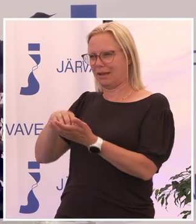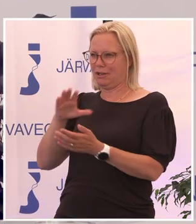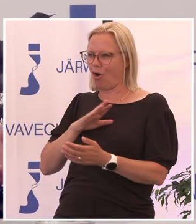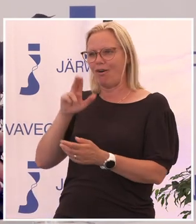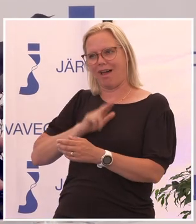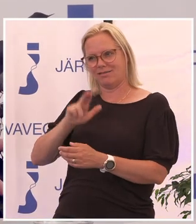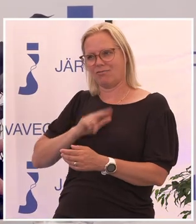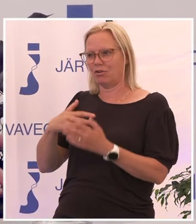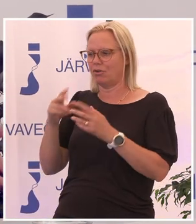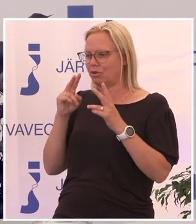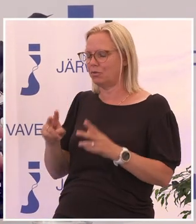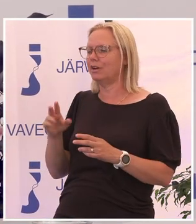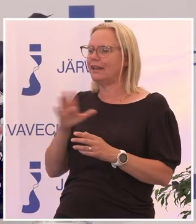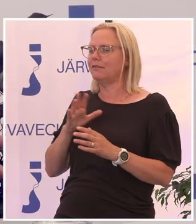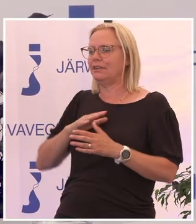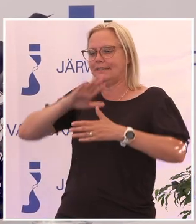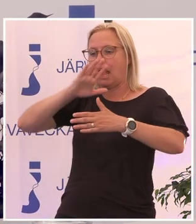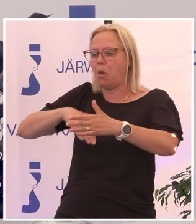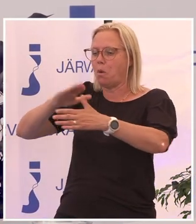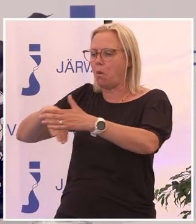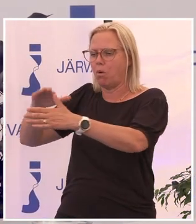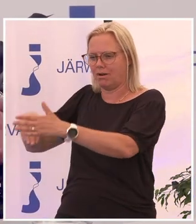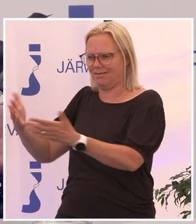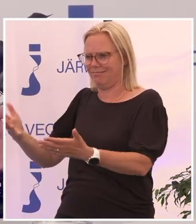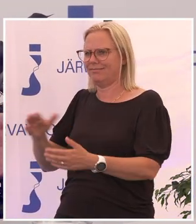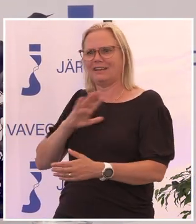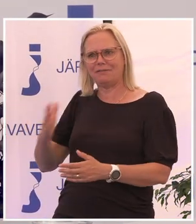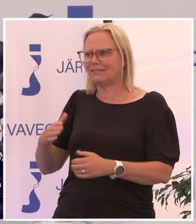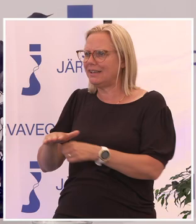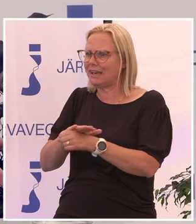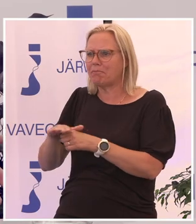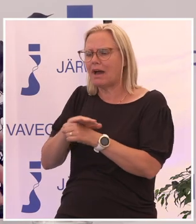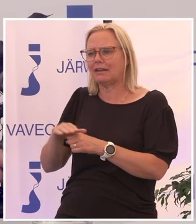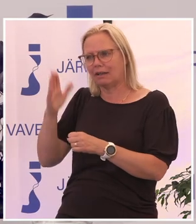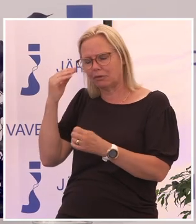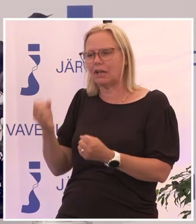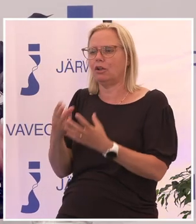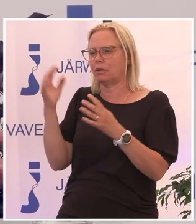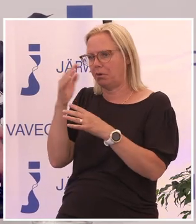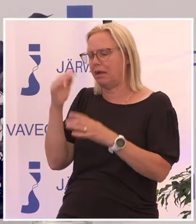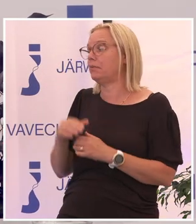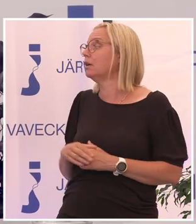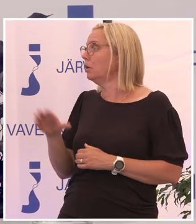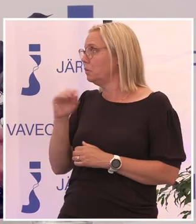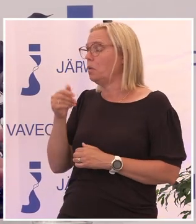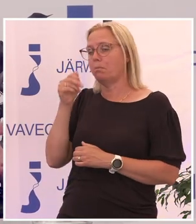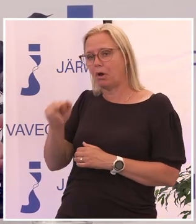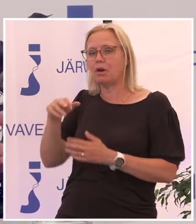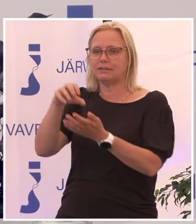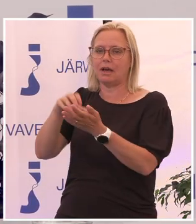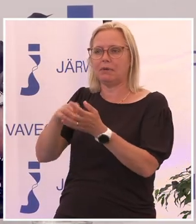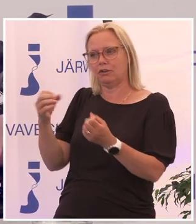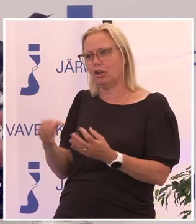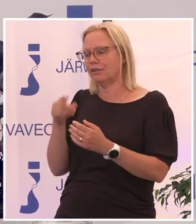finns liksom såna här luckor där det helt enkelt inte finns en marknad som löser problemet. Då borde då borde samhället